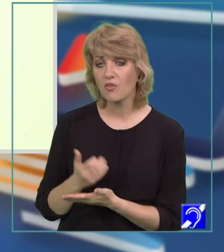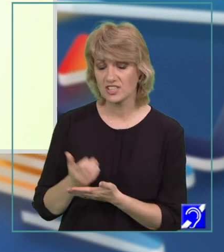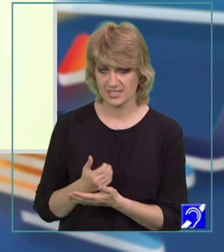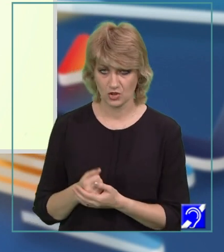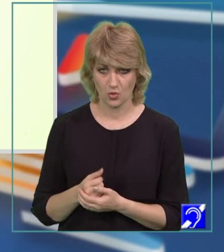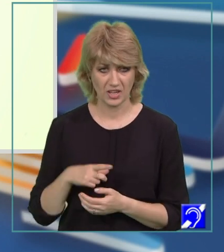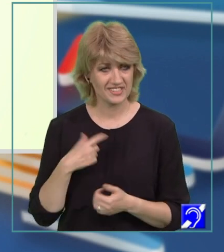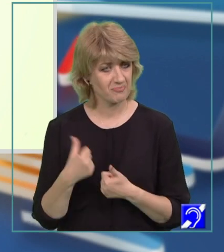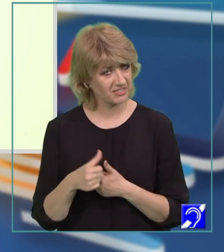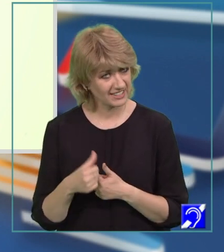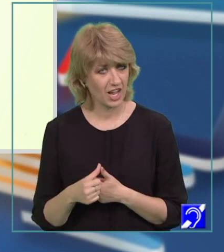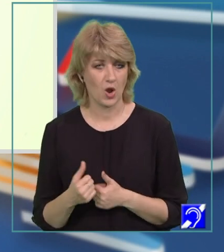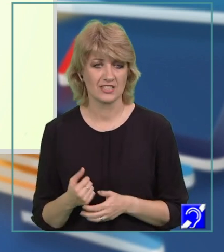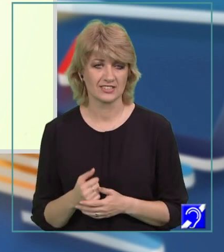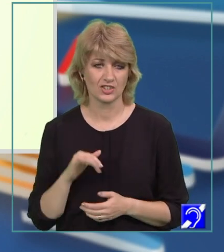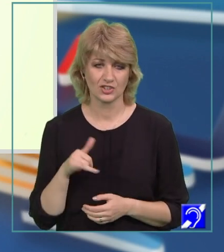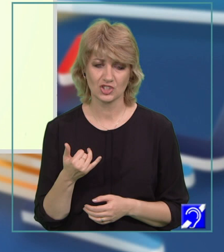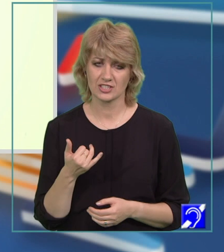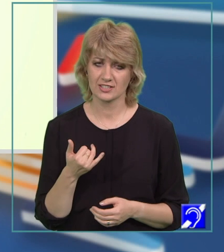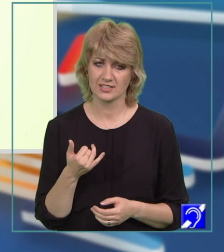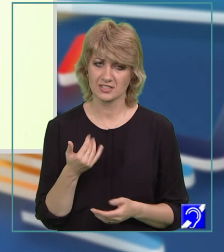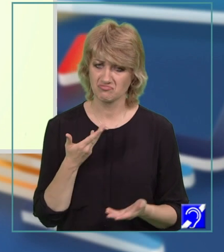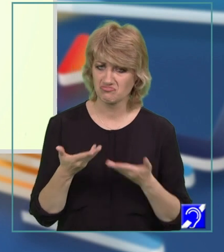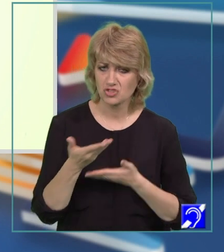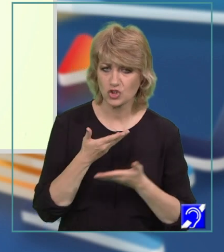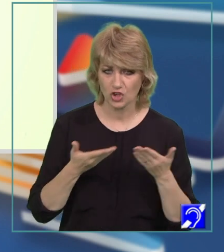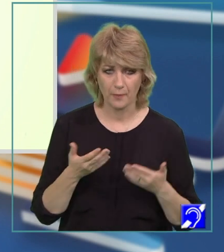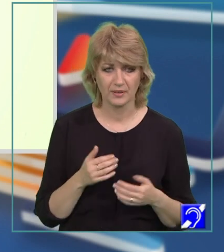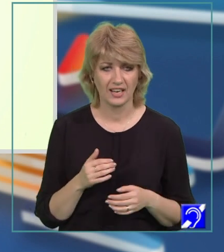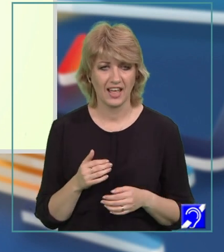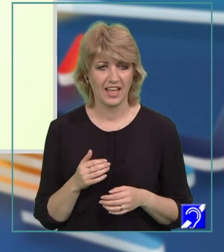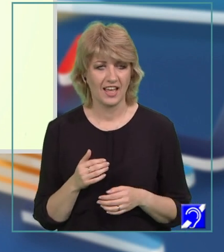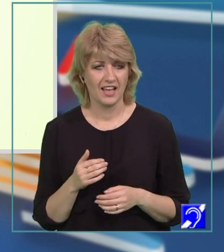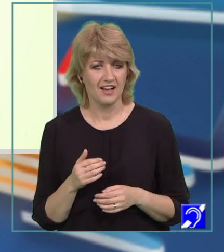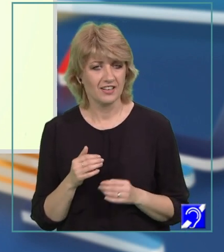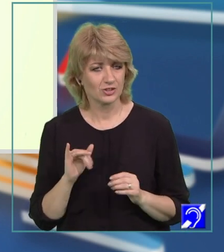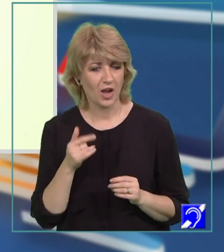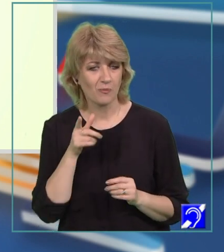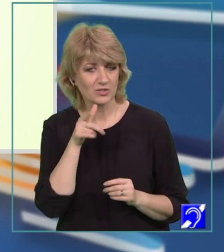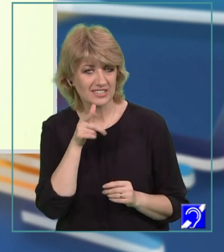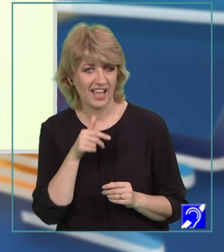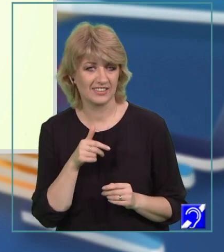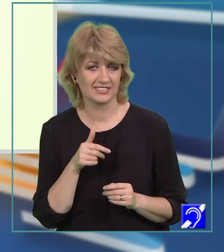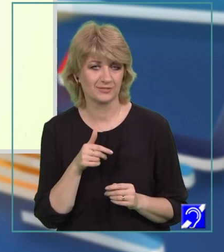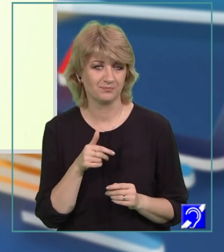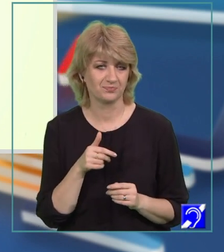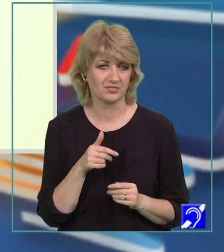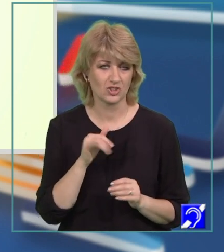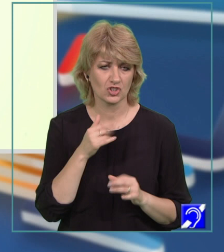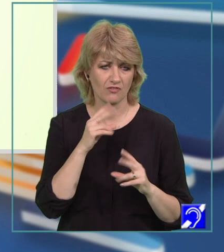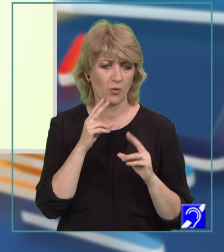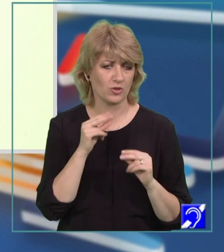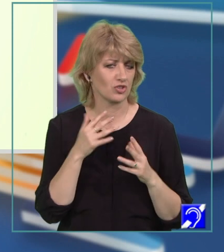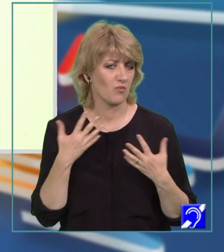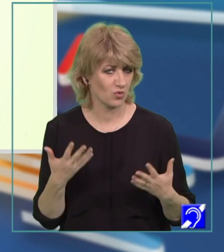prietenoasă și sociabilă, locvace și amuzantă. Adjectivul locvace înseamnă vorbăreață.